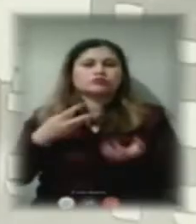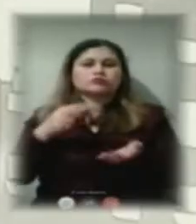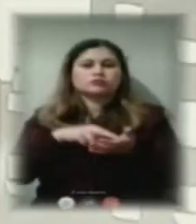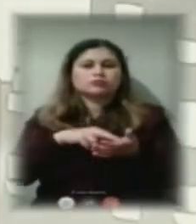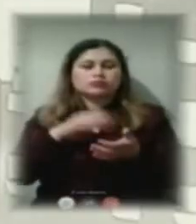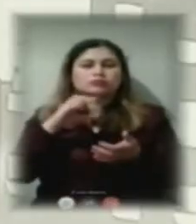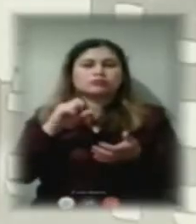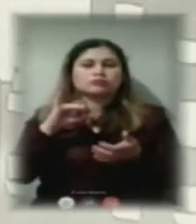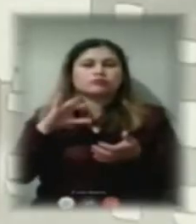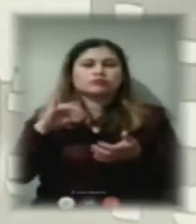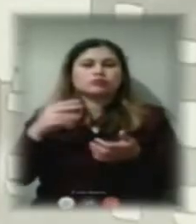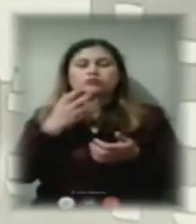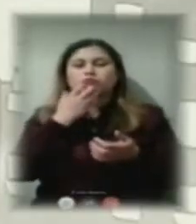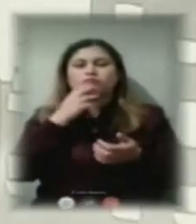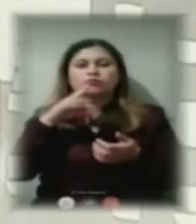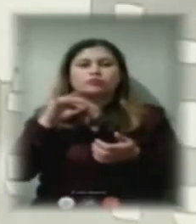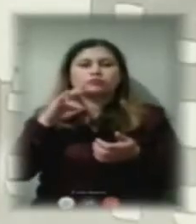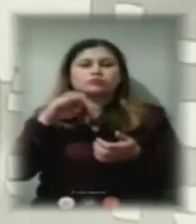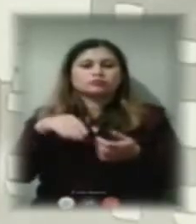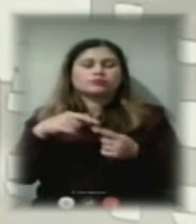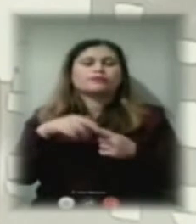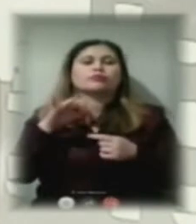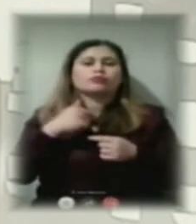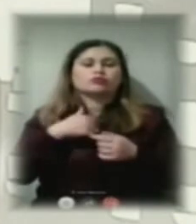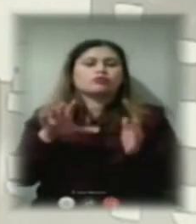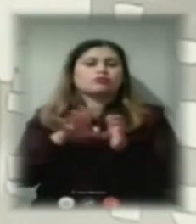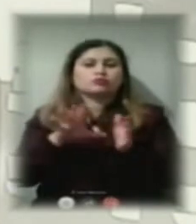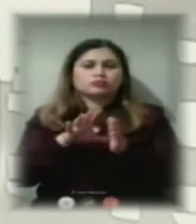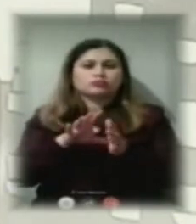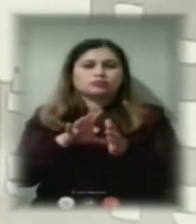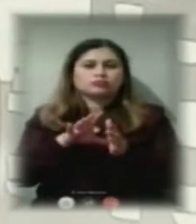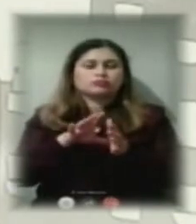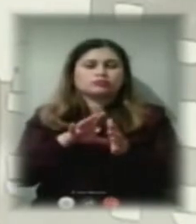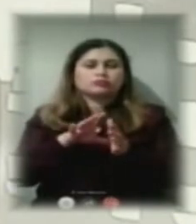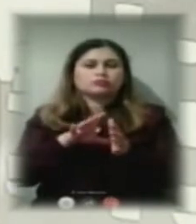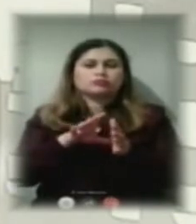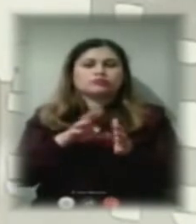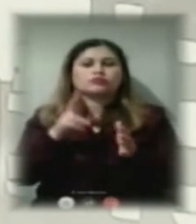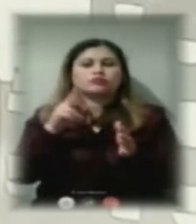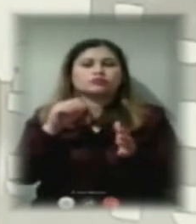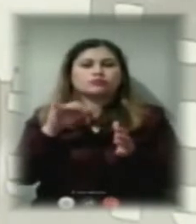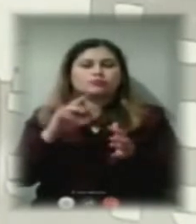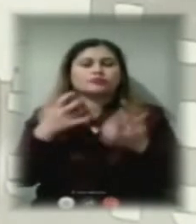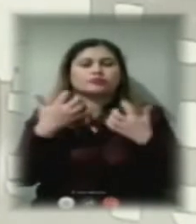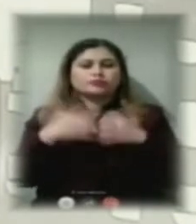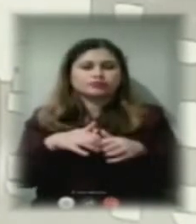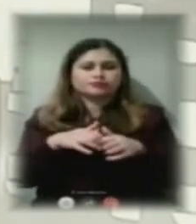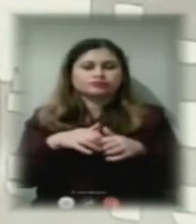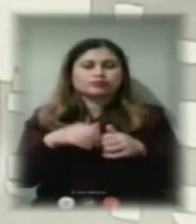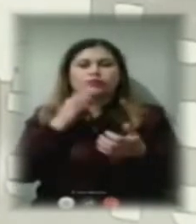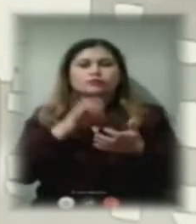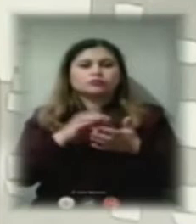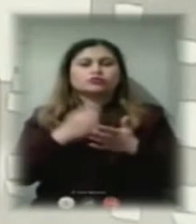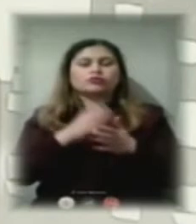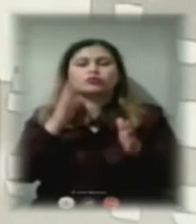пункт, в нас електроніка, клапан автоматичний, відповідно до погодних умов,